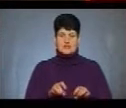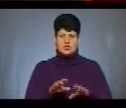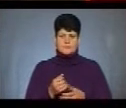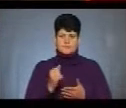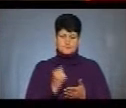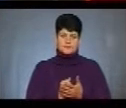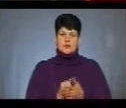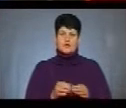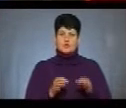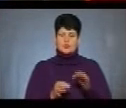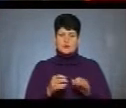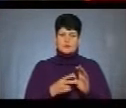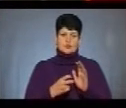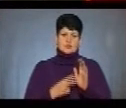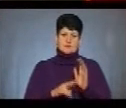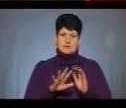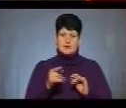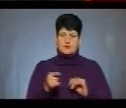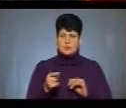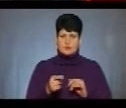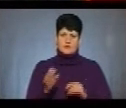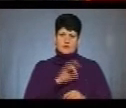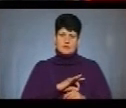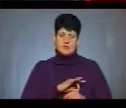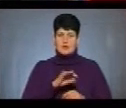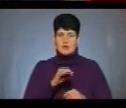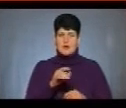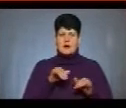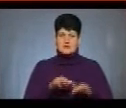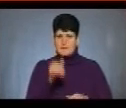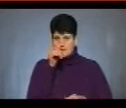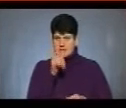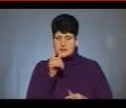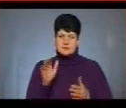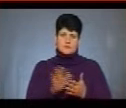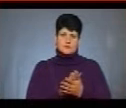755 тернополянок скористалися акцією «Місяць жіночого здоров'я».